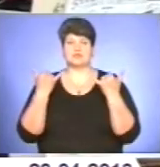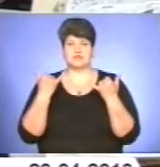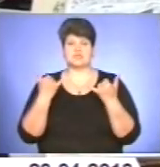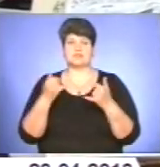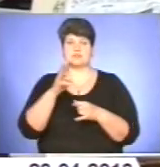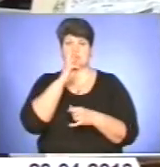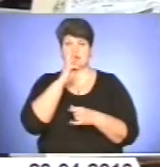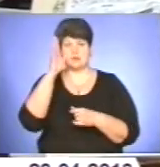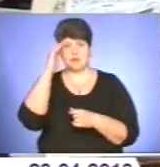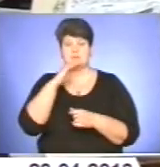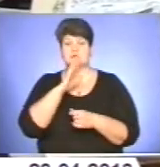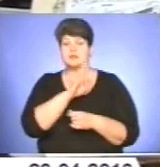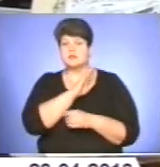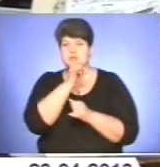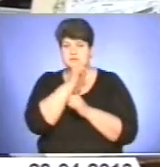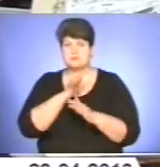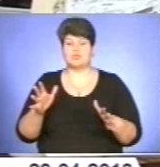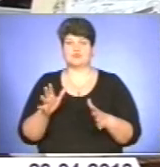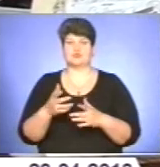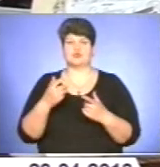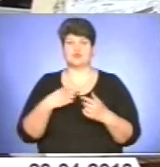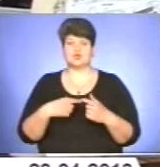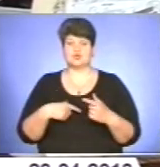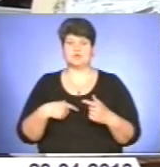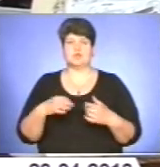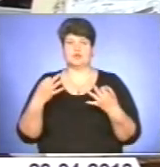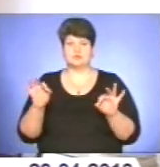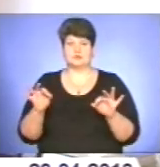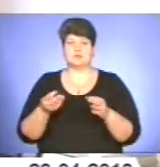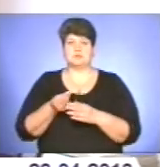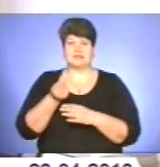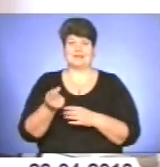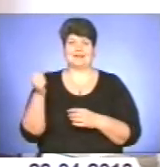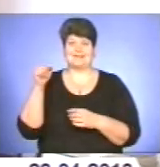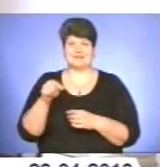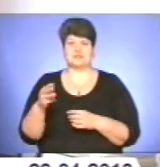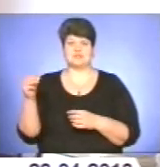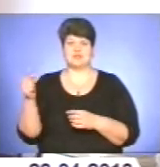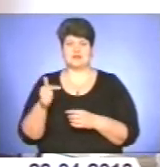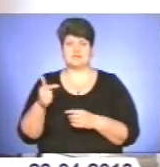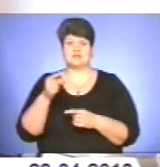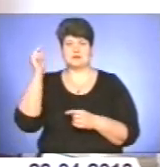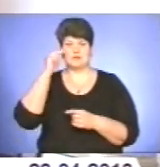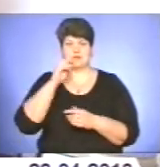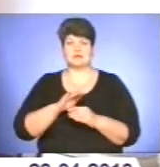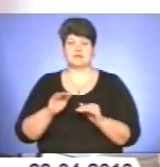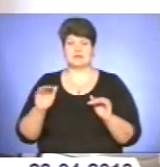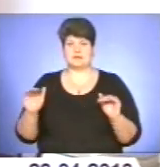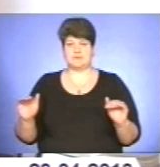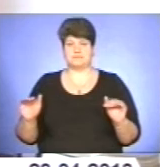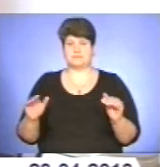батьки не зможуть собі дозволити сплачувати тисячі гривень за навчання дітей. Пані Олена занепокоєна пропозиціями з